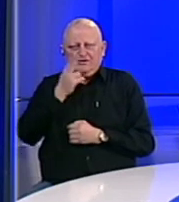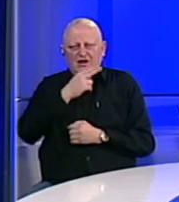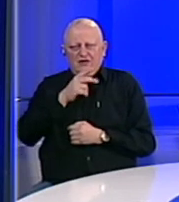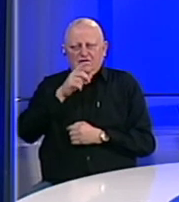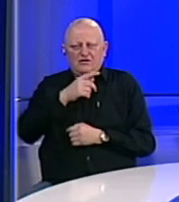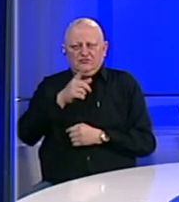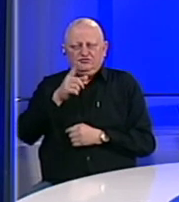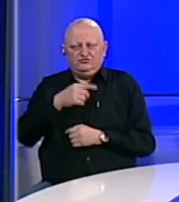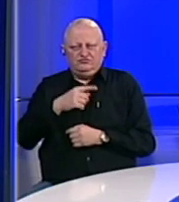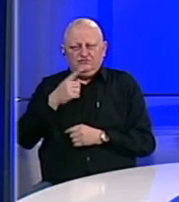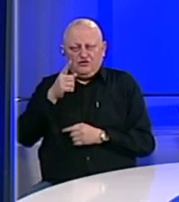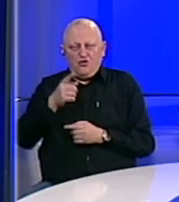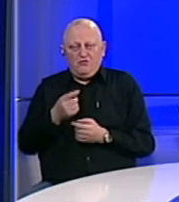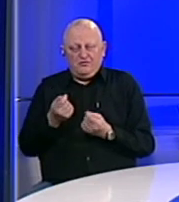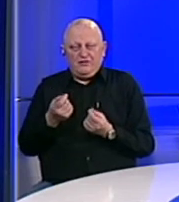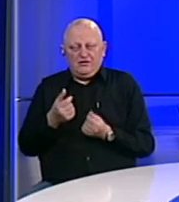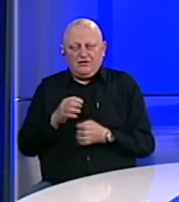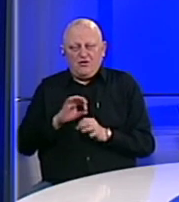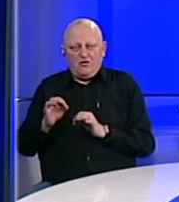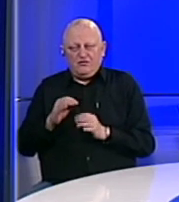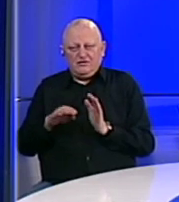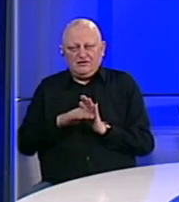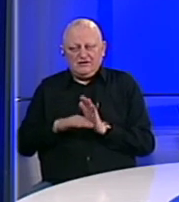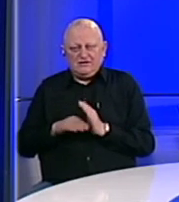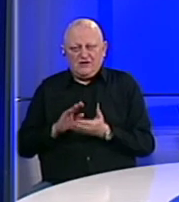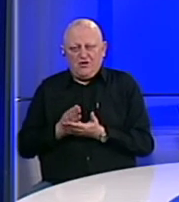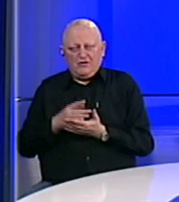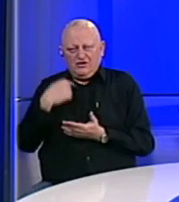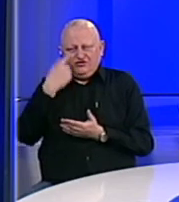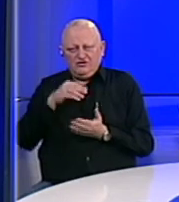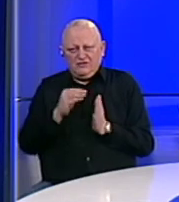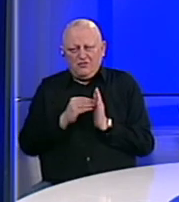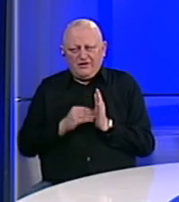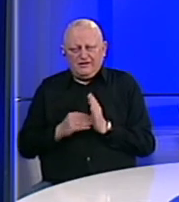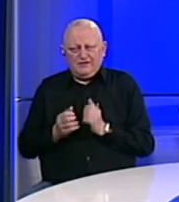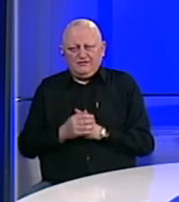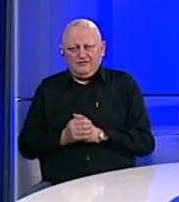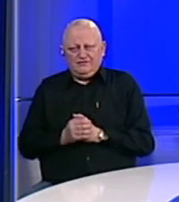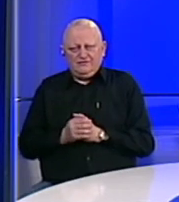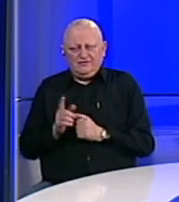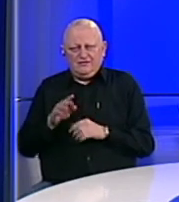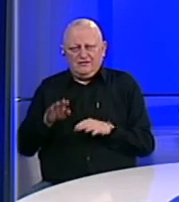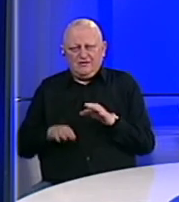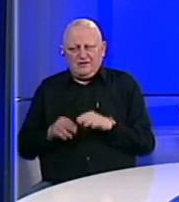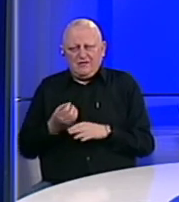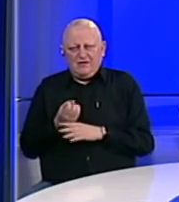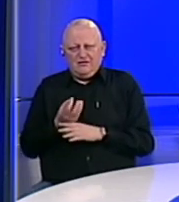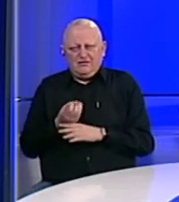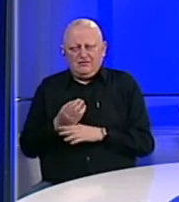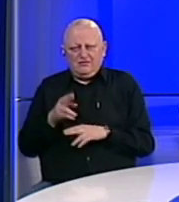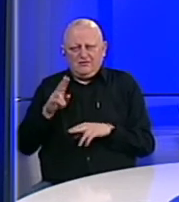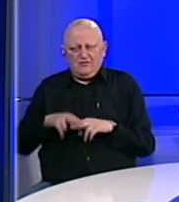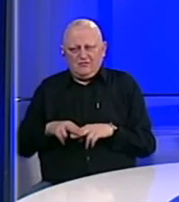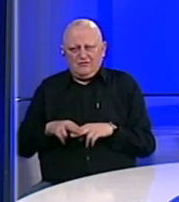organima je da i tom prilikom obezbijede zakonitu obradu ličnih podataka. Ne raspolažu informacijama o